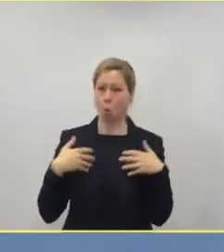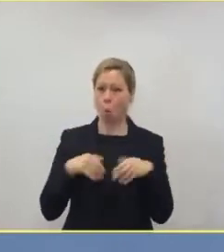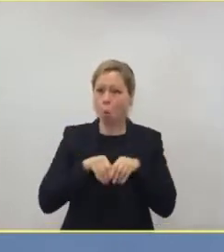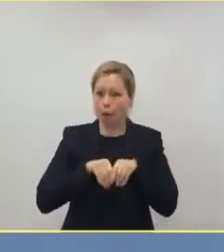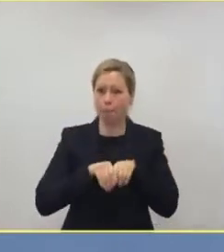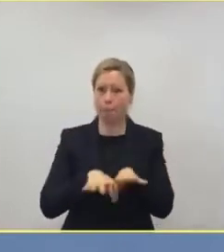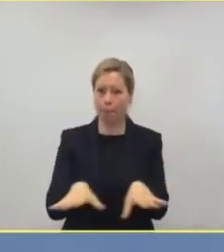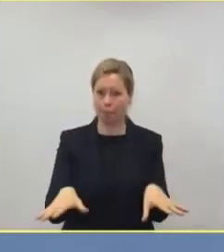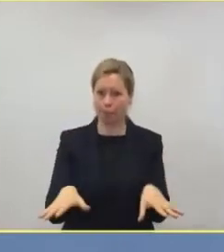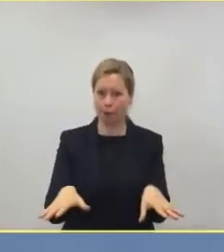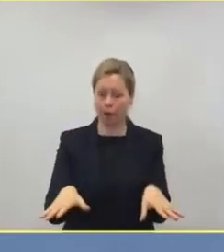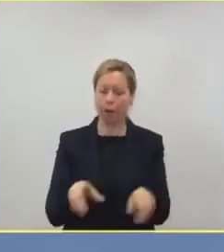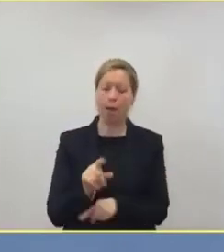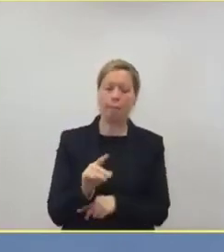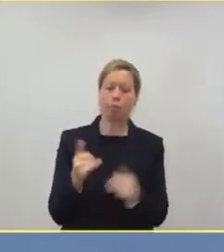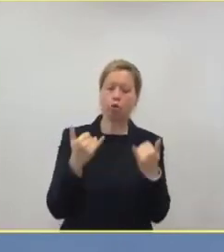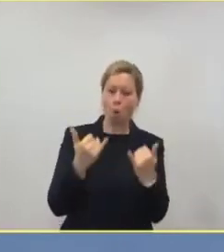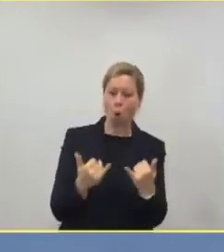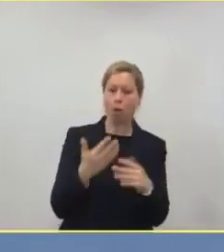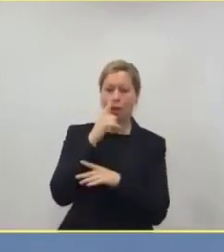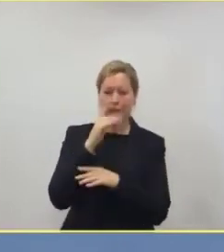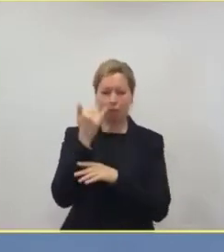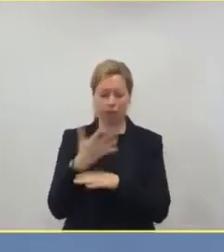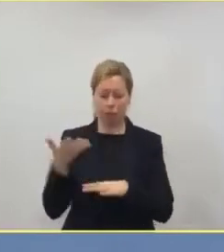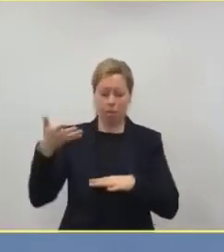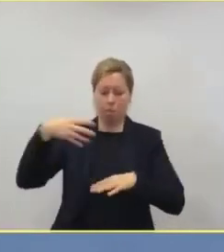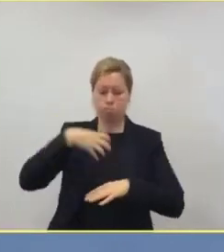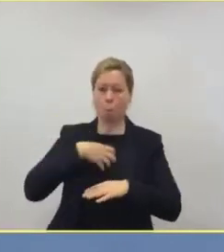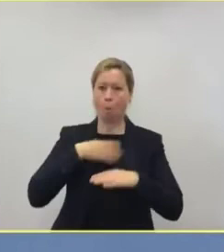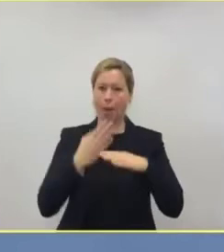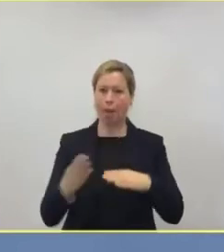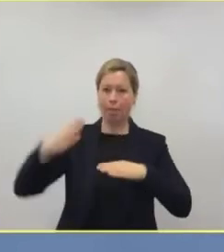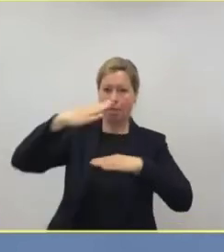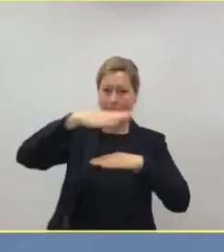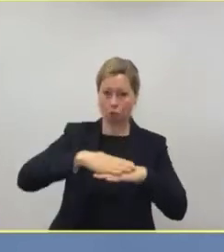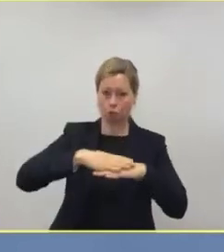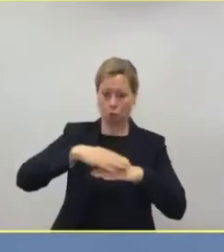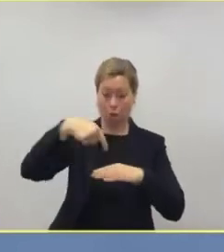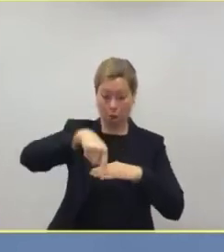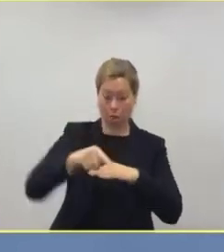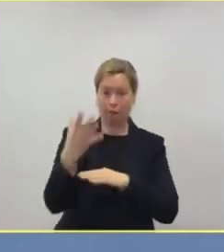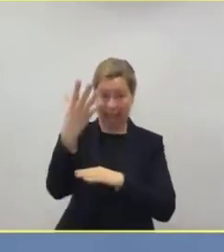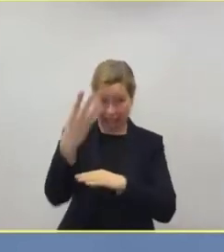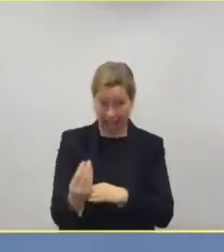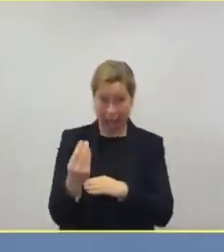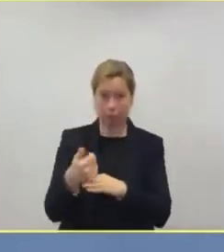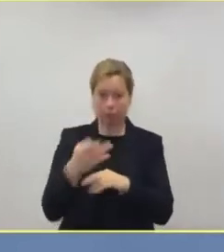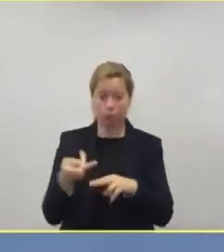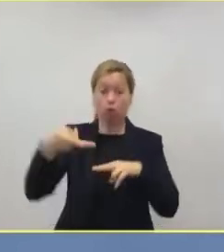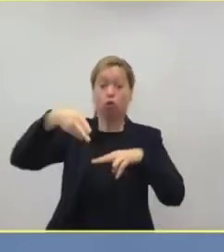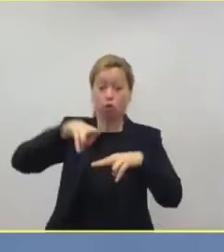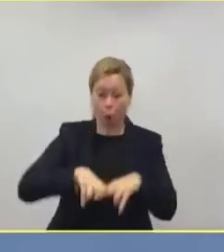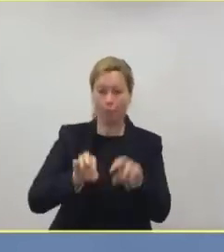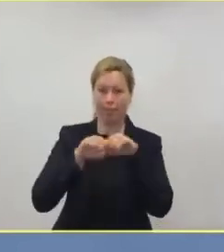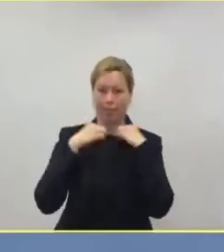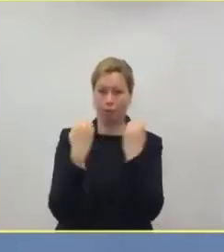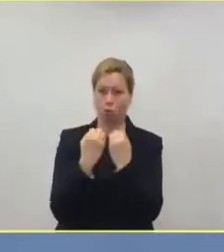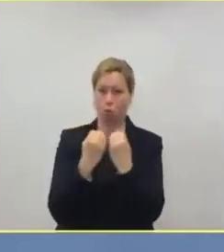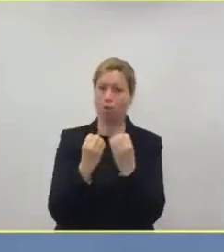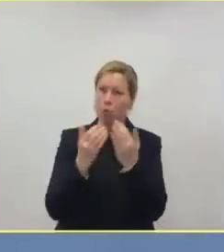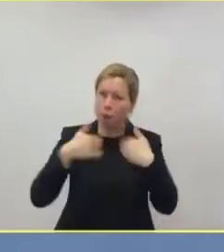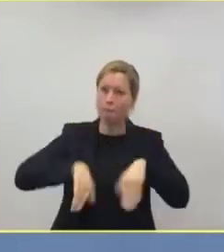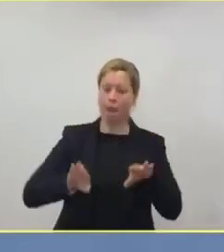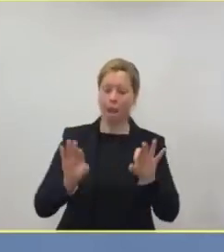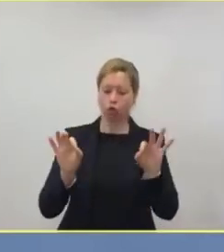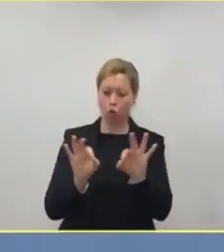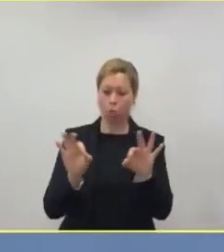Brennglas, der jetzt auf diesem Problem jetzt draufgerichtet wird. Und im Herbst wird dieses Brennglas noch mal ein bisschen stärker werden. Eigentlich ist ja ein guter Ansatz, dass wir darüber noch